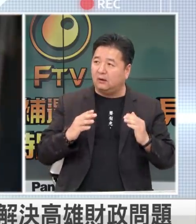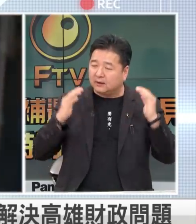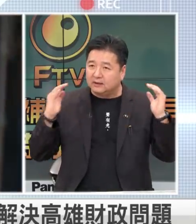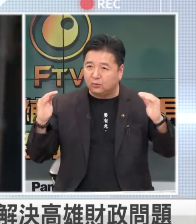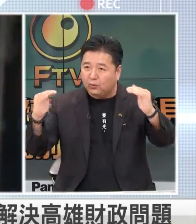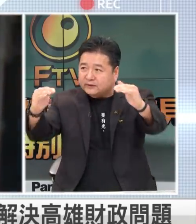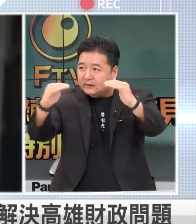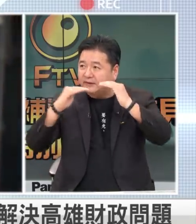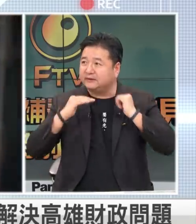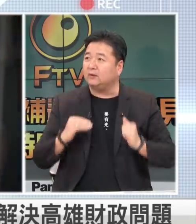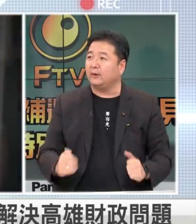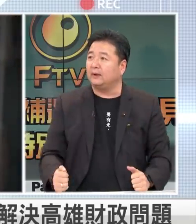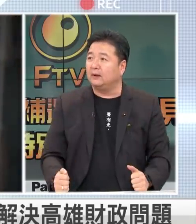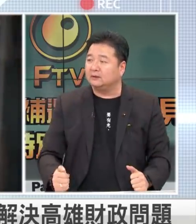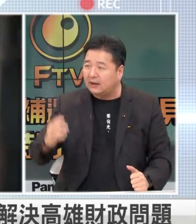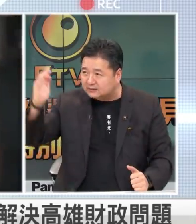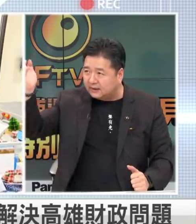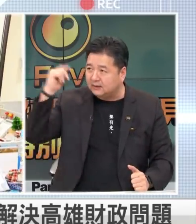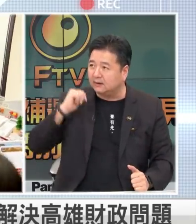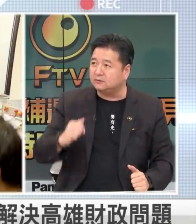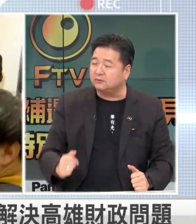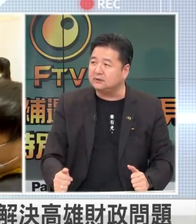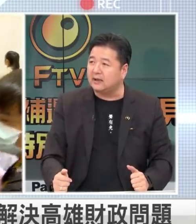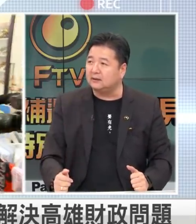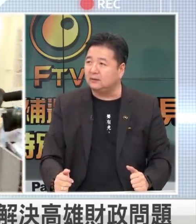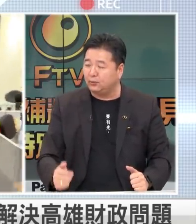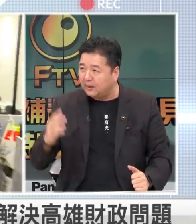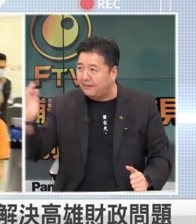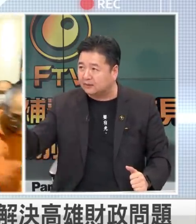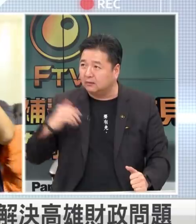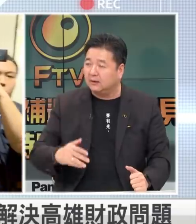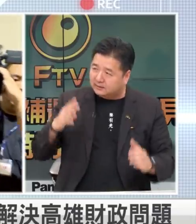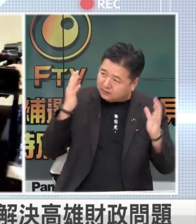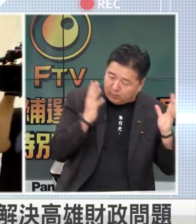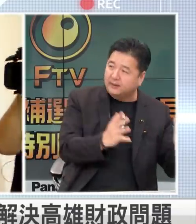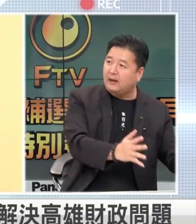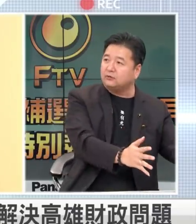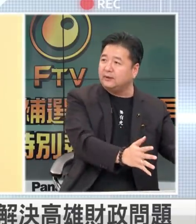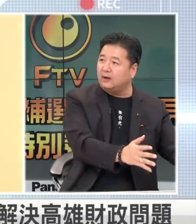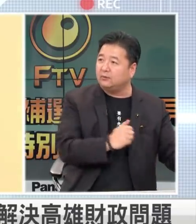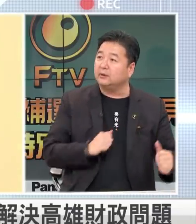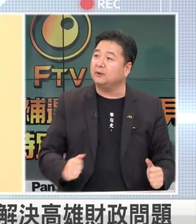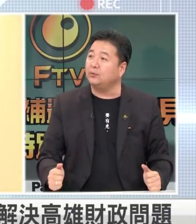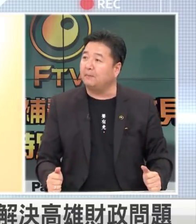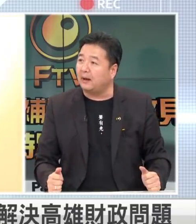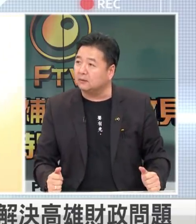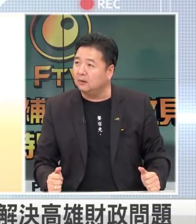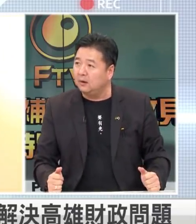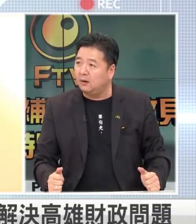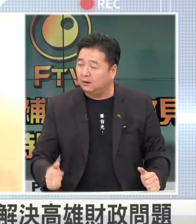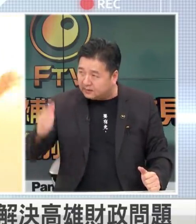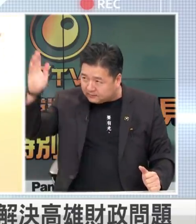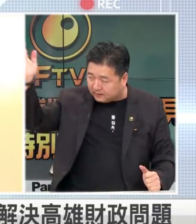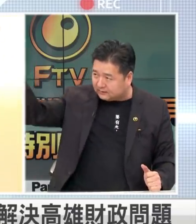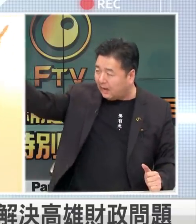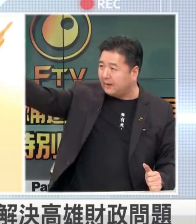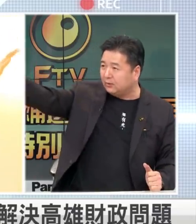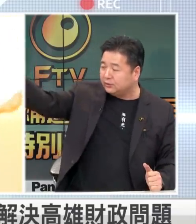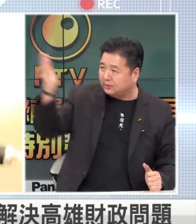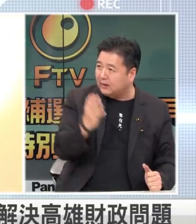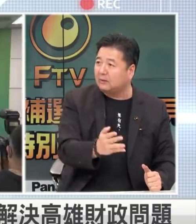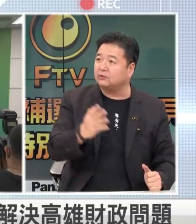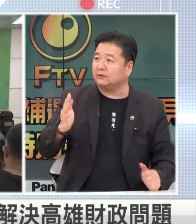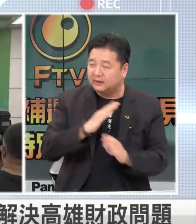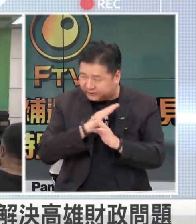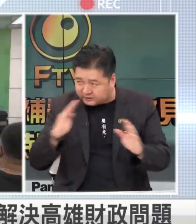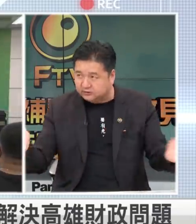雄跟国际来接轨让这个旧金山渔人码头我们高雄也要有一个渔人码头你到美